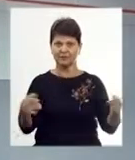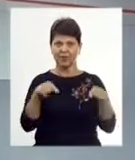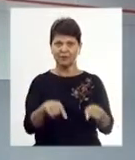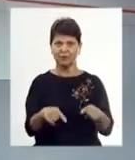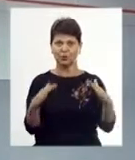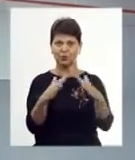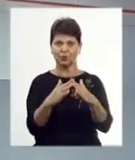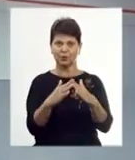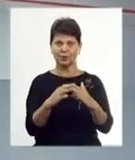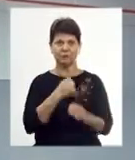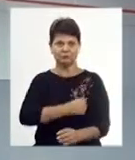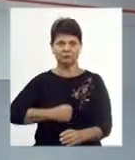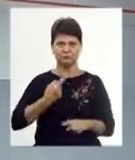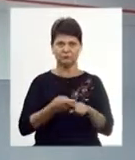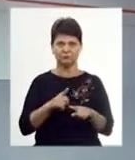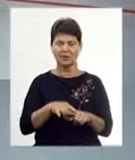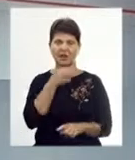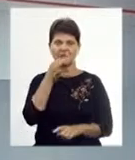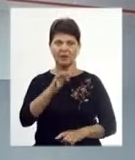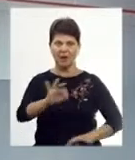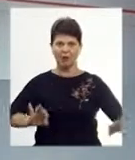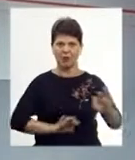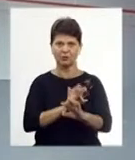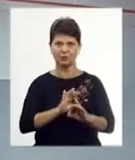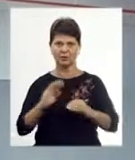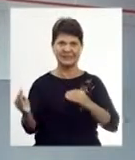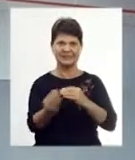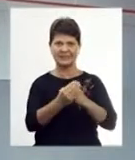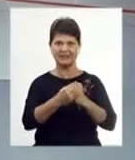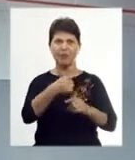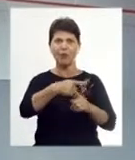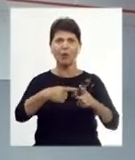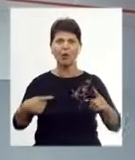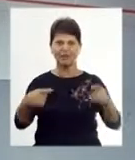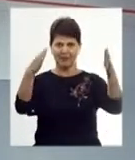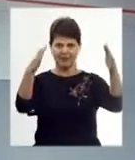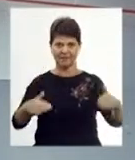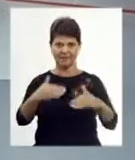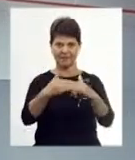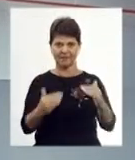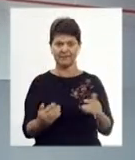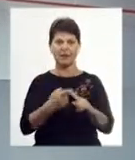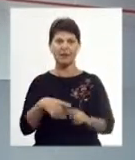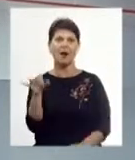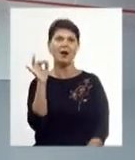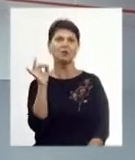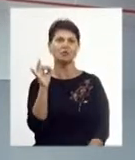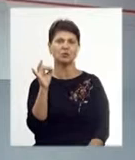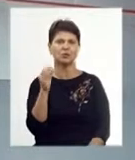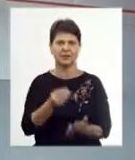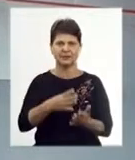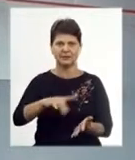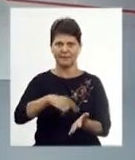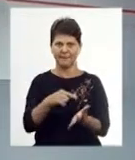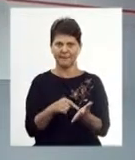цій будівлі у Буреніці. Кажуть, конструкція закриває половину фасаду будинку, який являє собою історичну цінність для